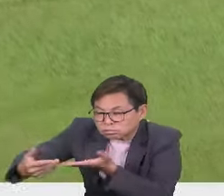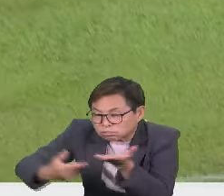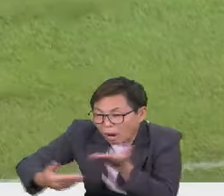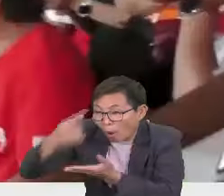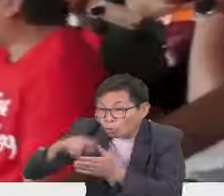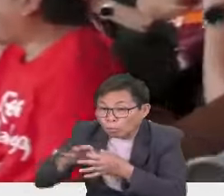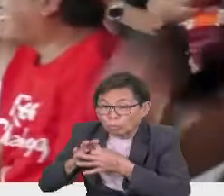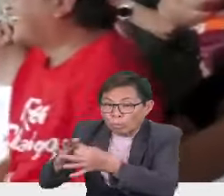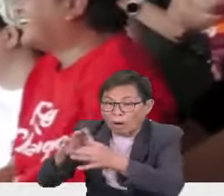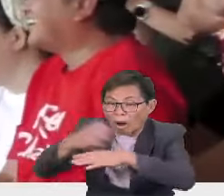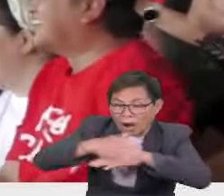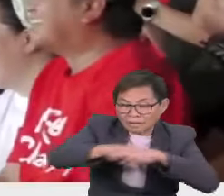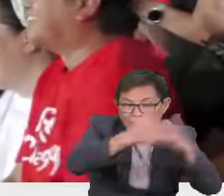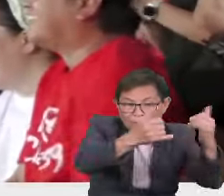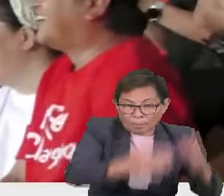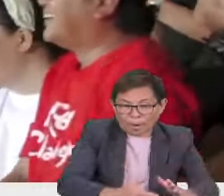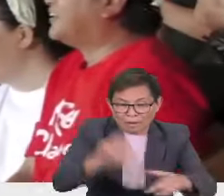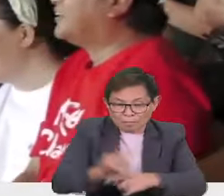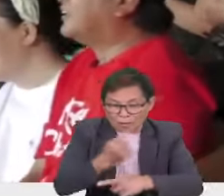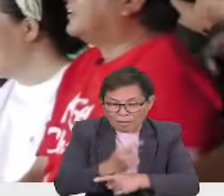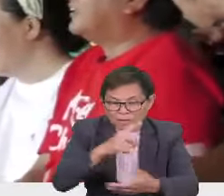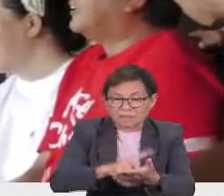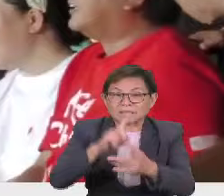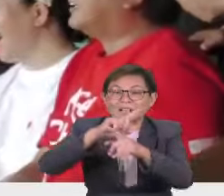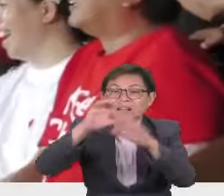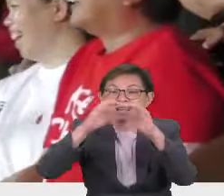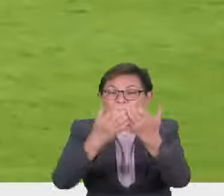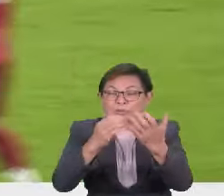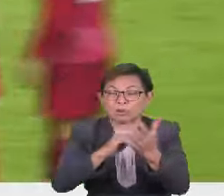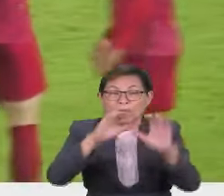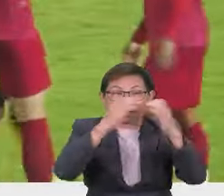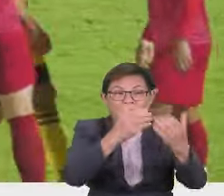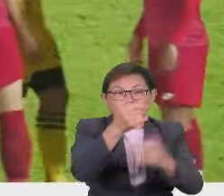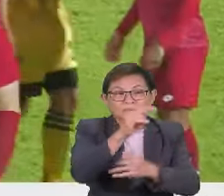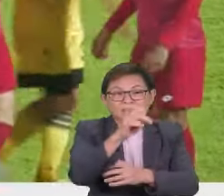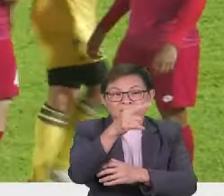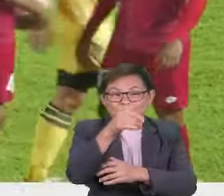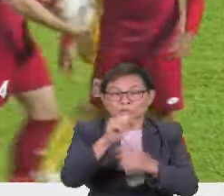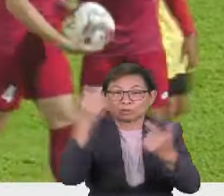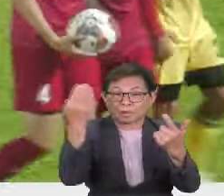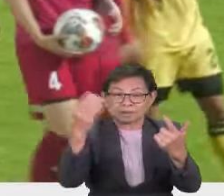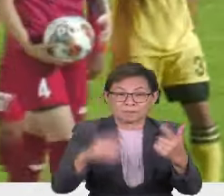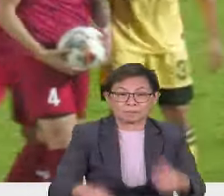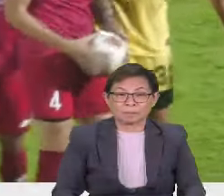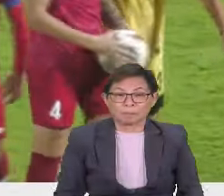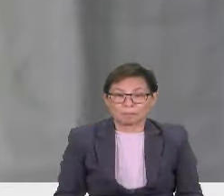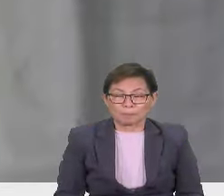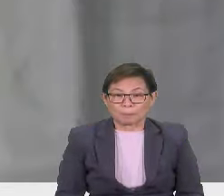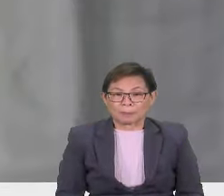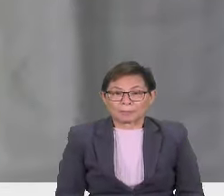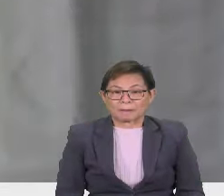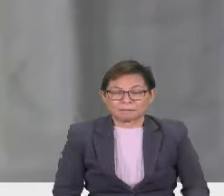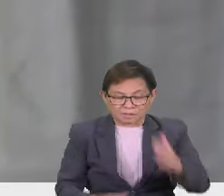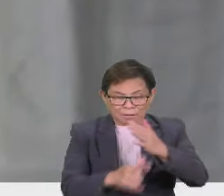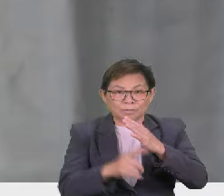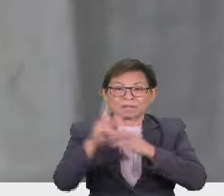bekerjasama dengan menghantar pemain berlatih di kelab terlibat, antaranya kelab Santos di Brazil. Sementara